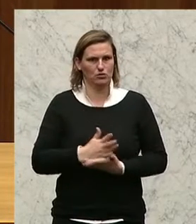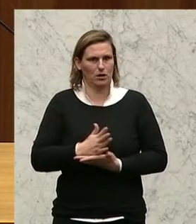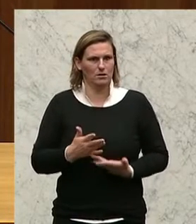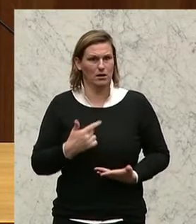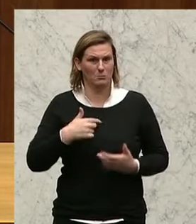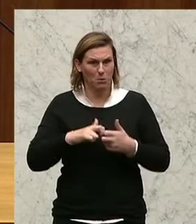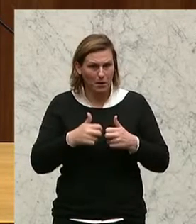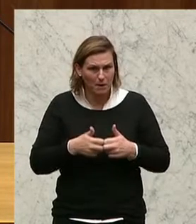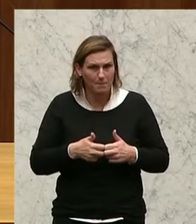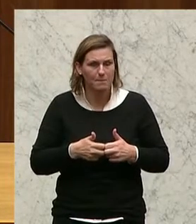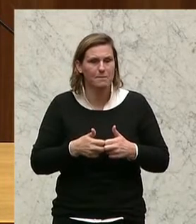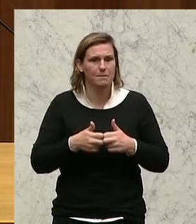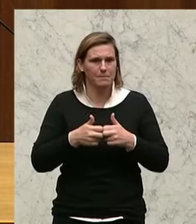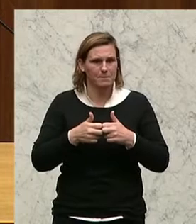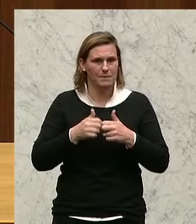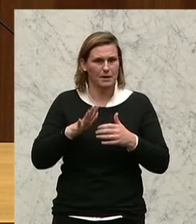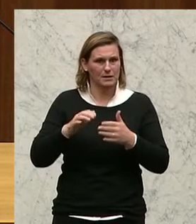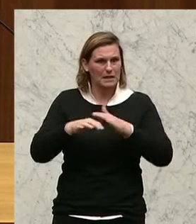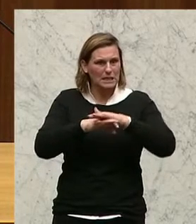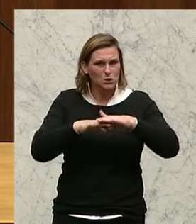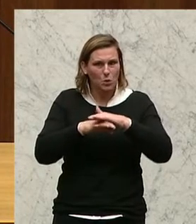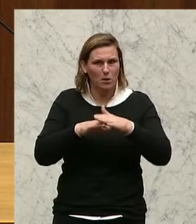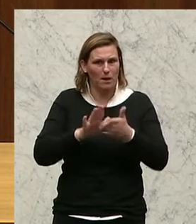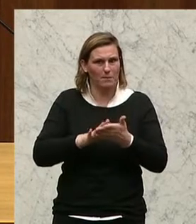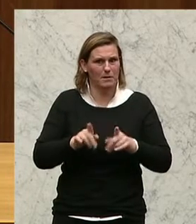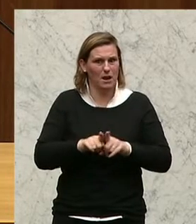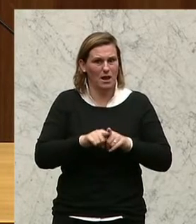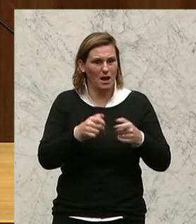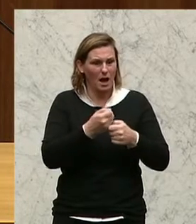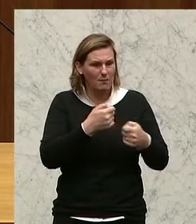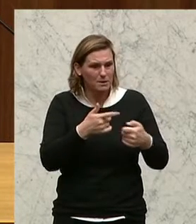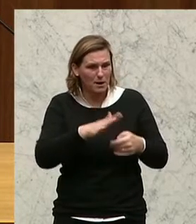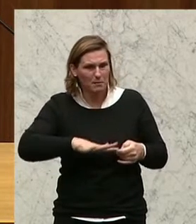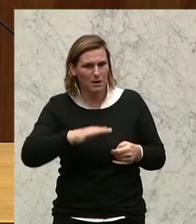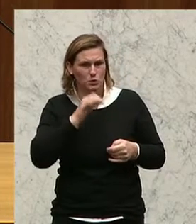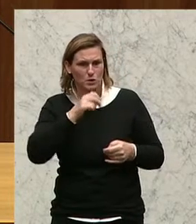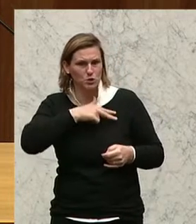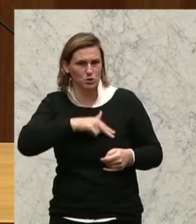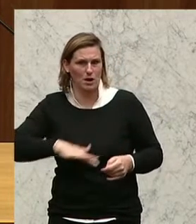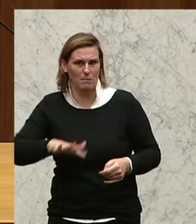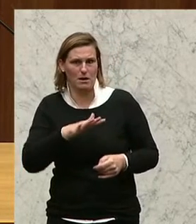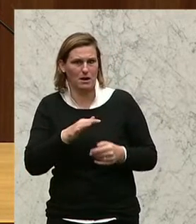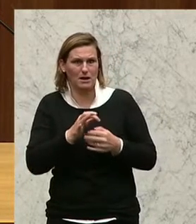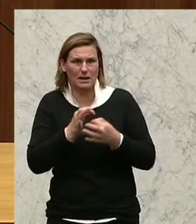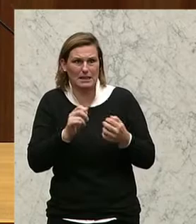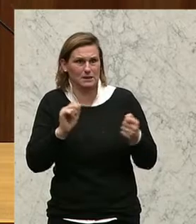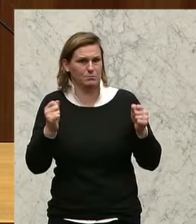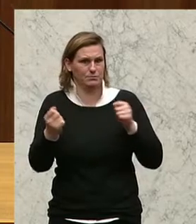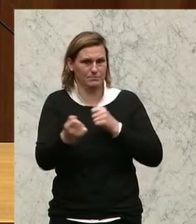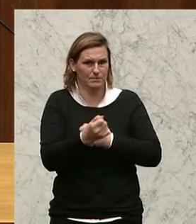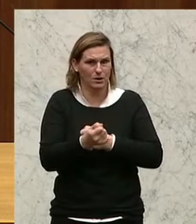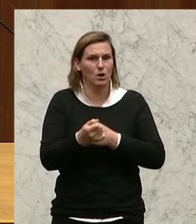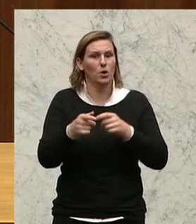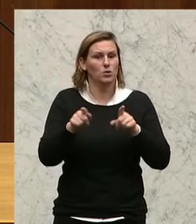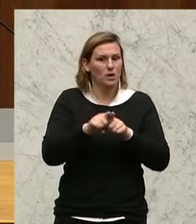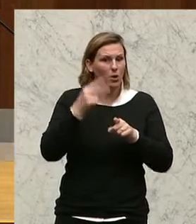Problem. Und das ist auch das Problem, dass in Ihrem Ressort nichts weitergeht. Weder im Arbeitsmarktbereich noch im Sozialbereich, meine Damen und Herren. Und Herr